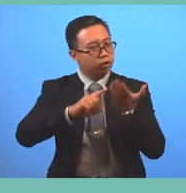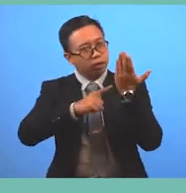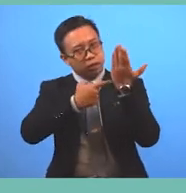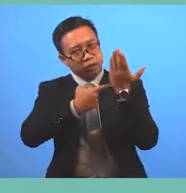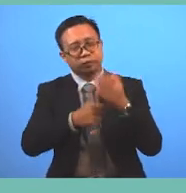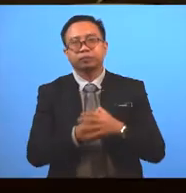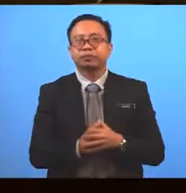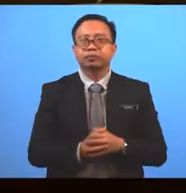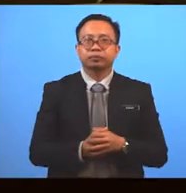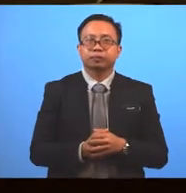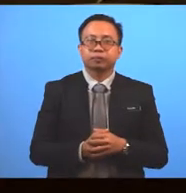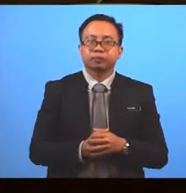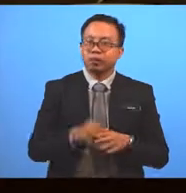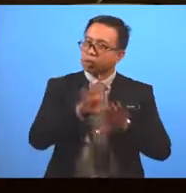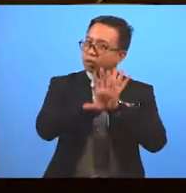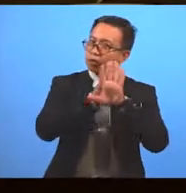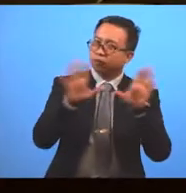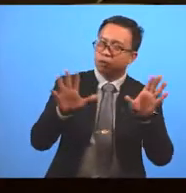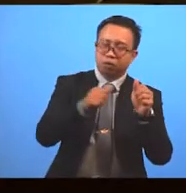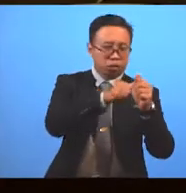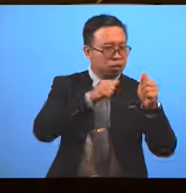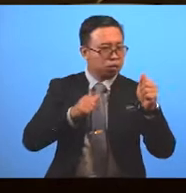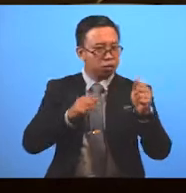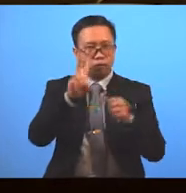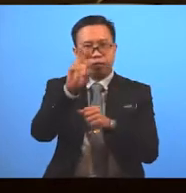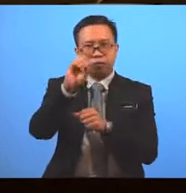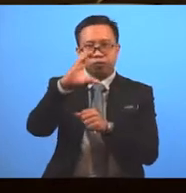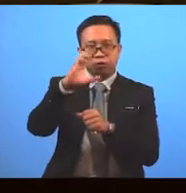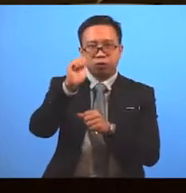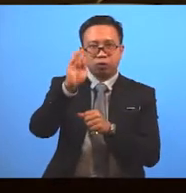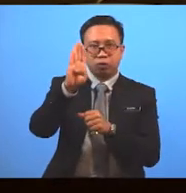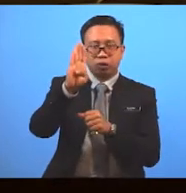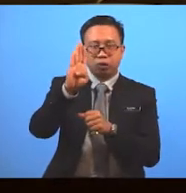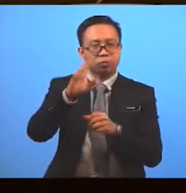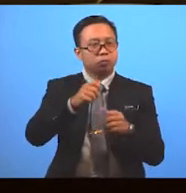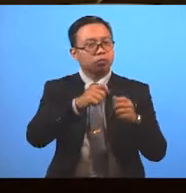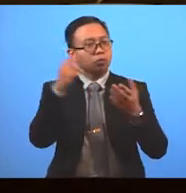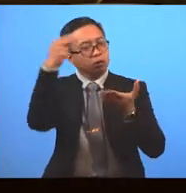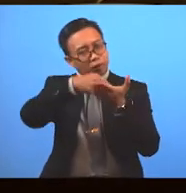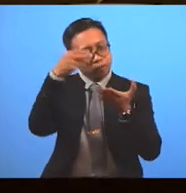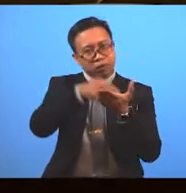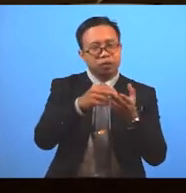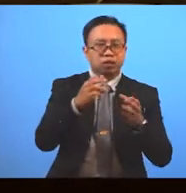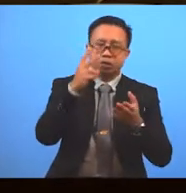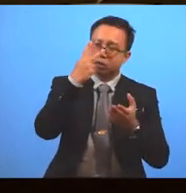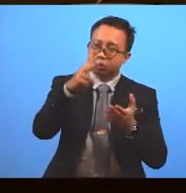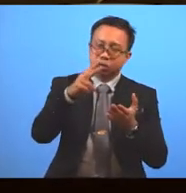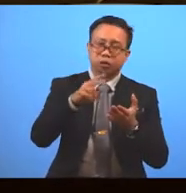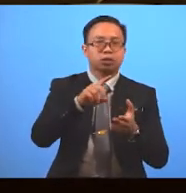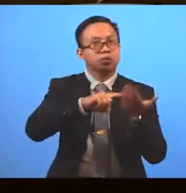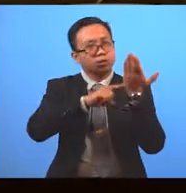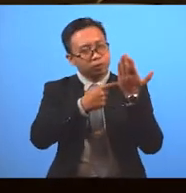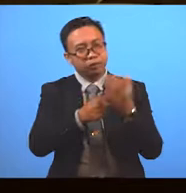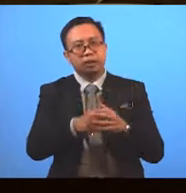final review Avoid Vocabulary Repetition And check That You have